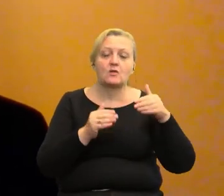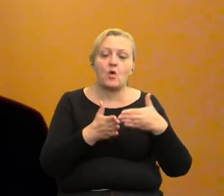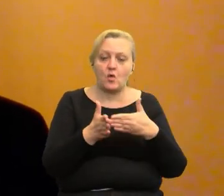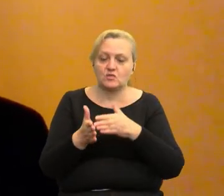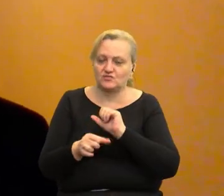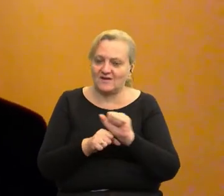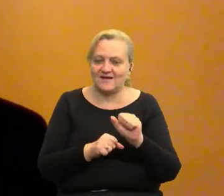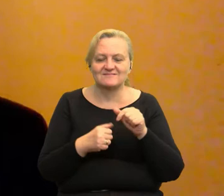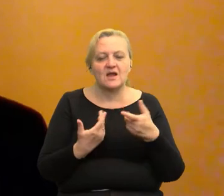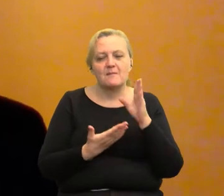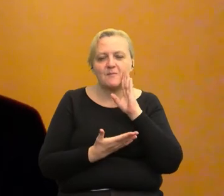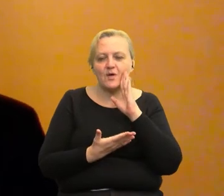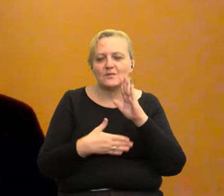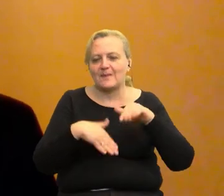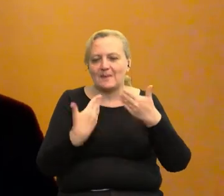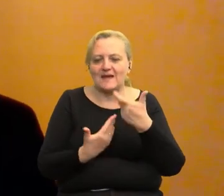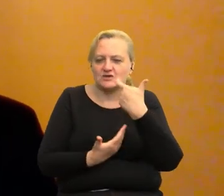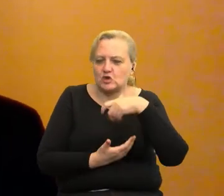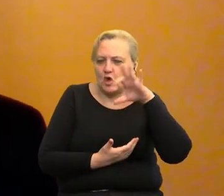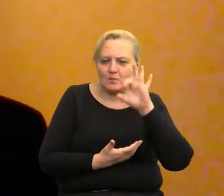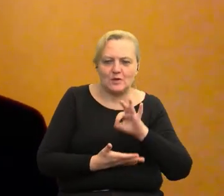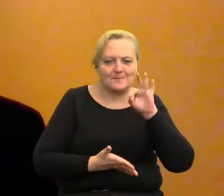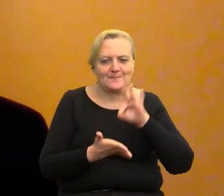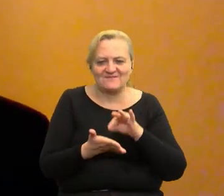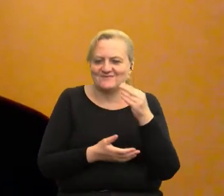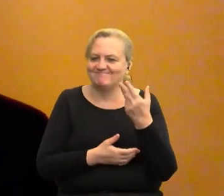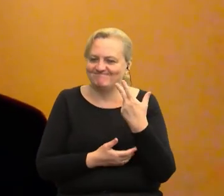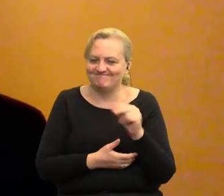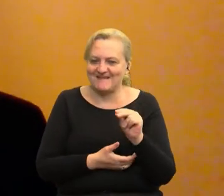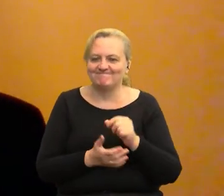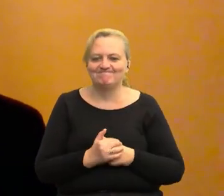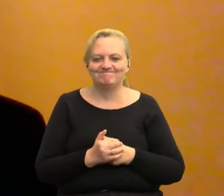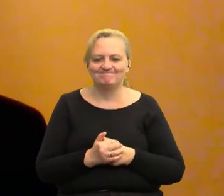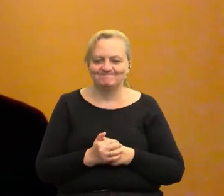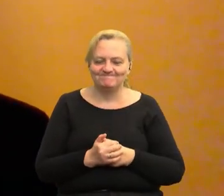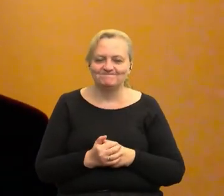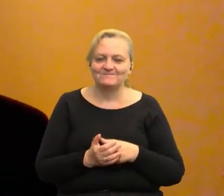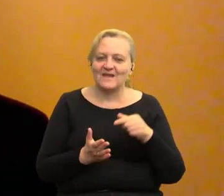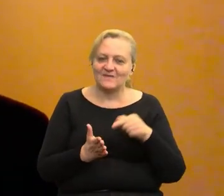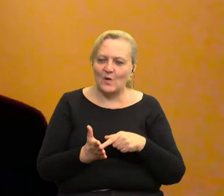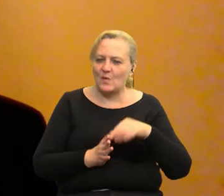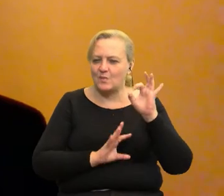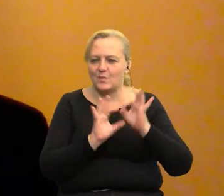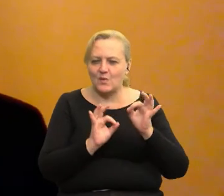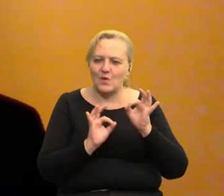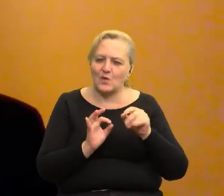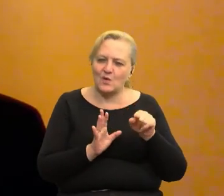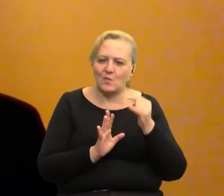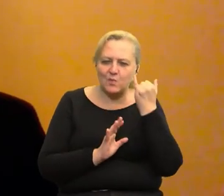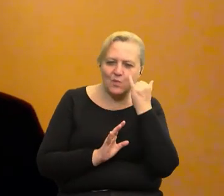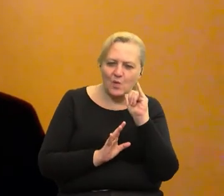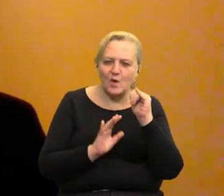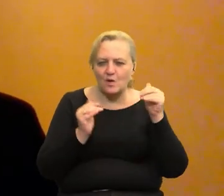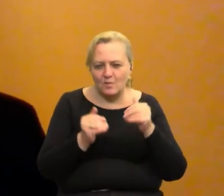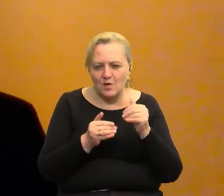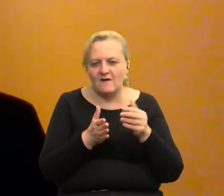dają właśnie one takiej stuprocentowej pewności i ten procent takiego błędu, który może się